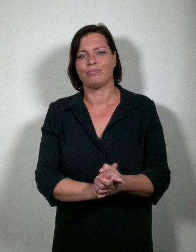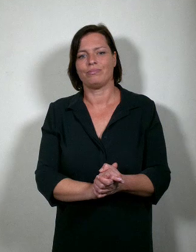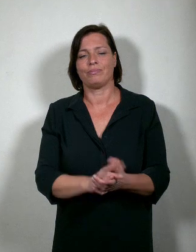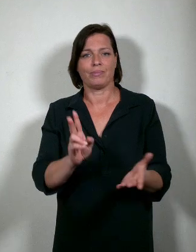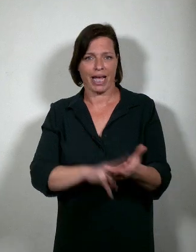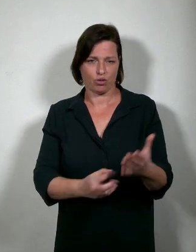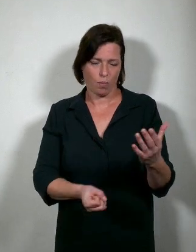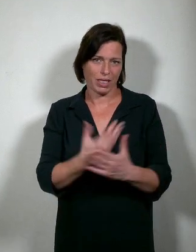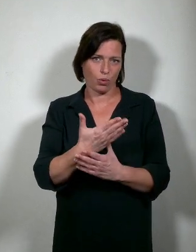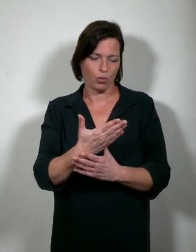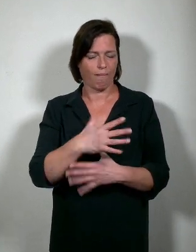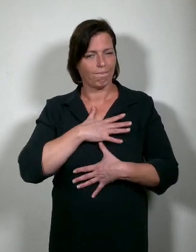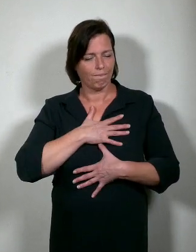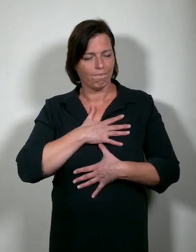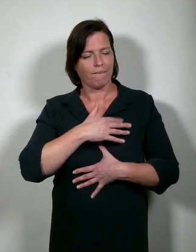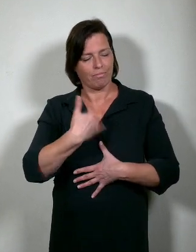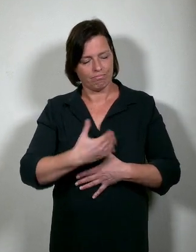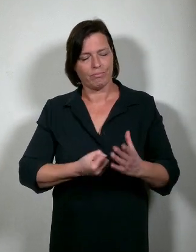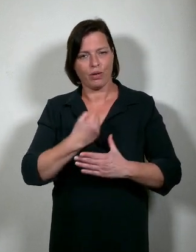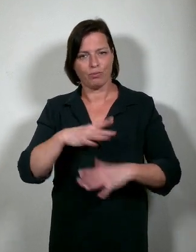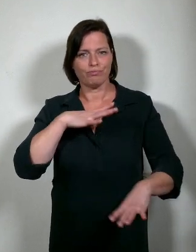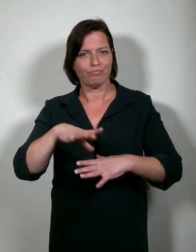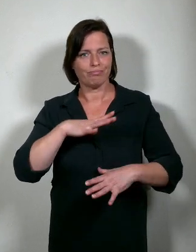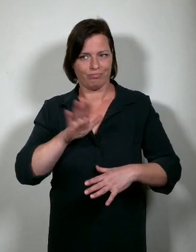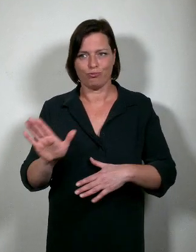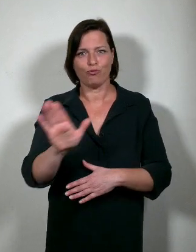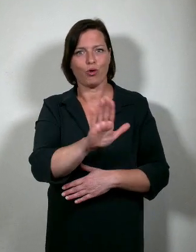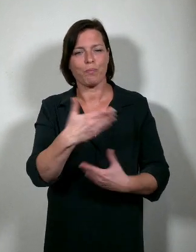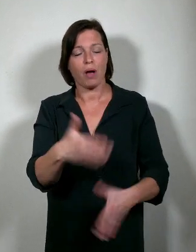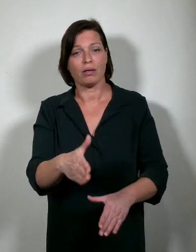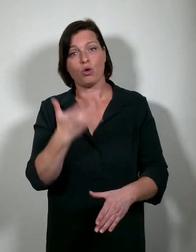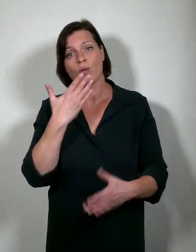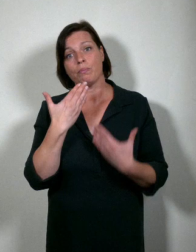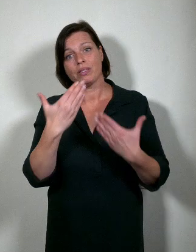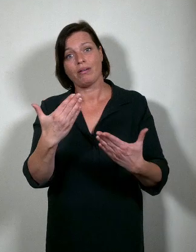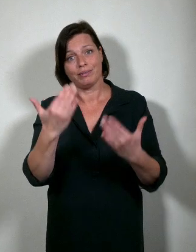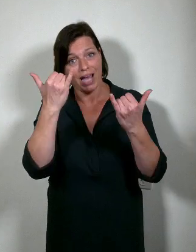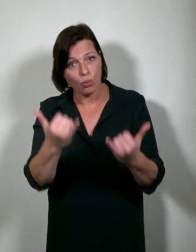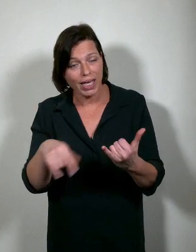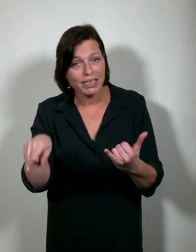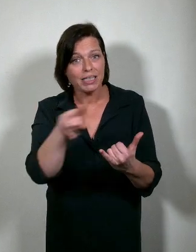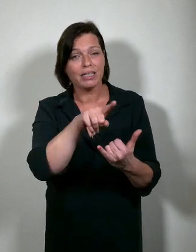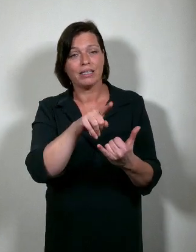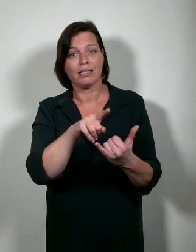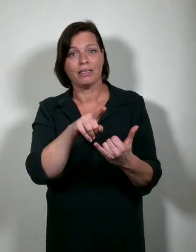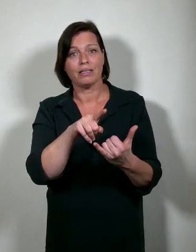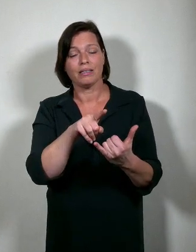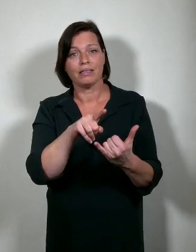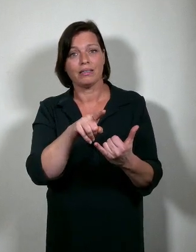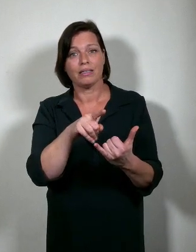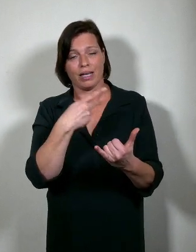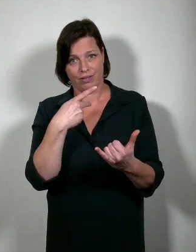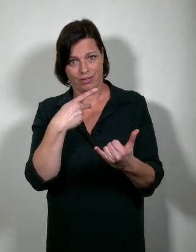een eer tot u te mogen spreken. Ik wil u bedanken voor uw voede aanwezigheid en voor uw zeer,